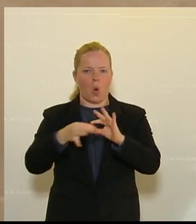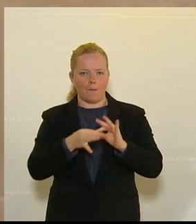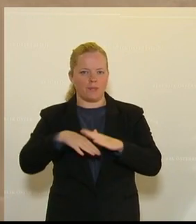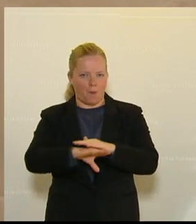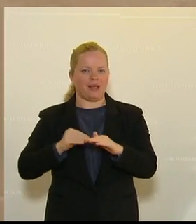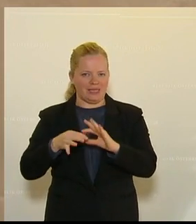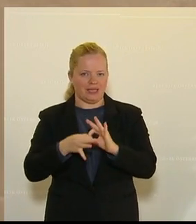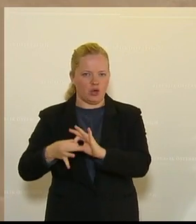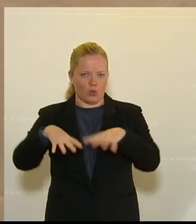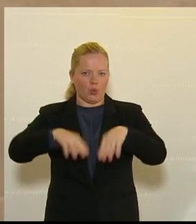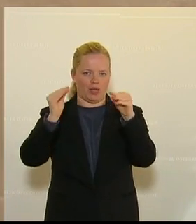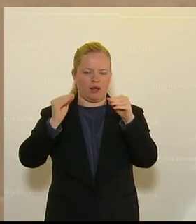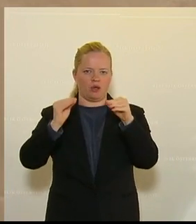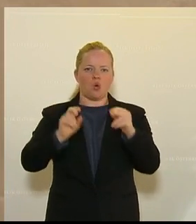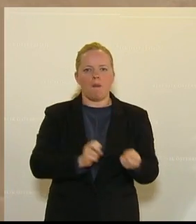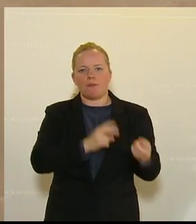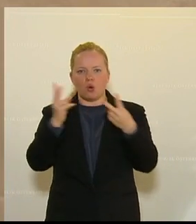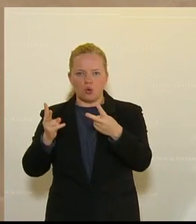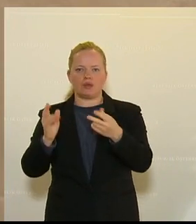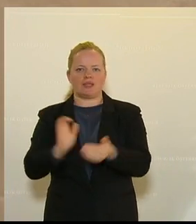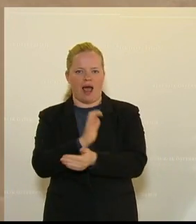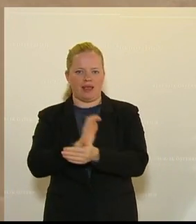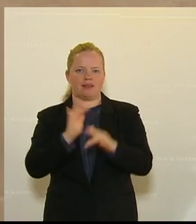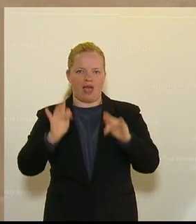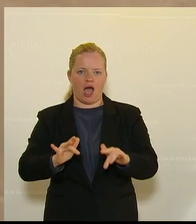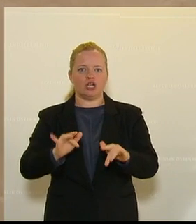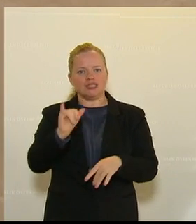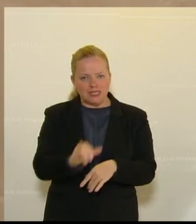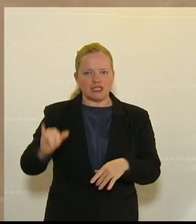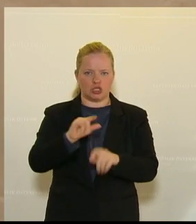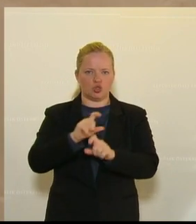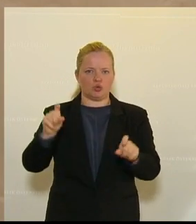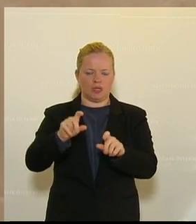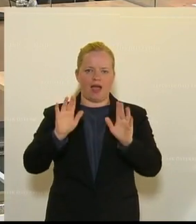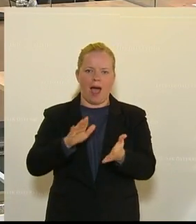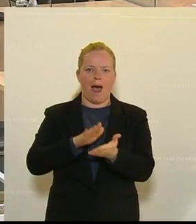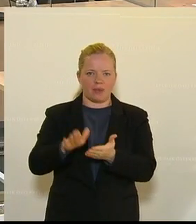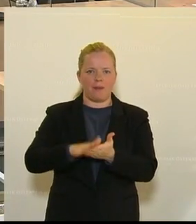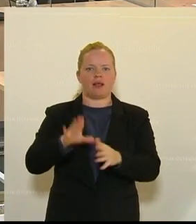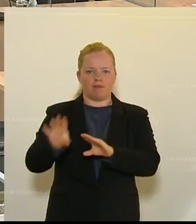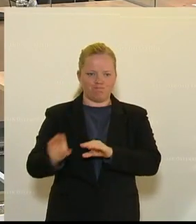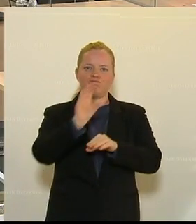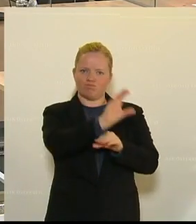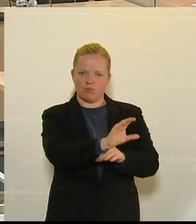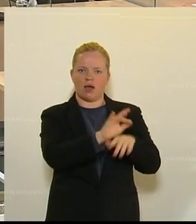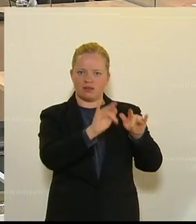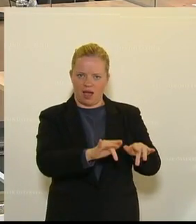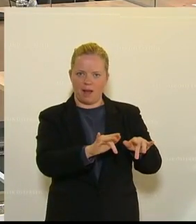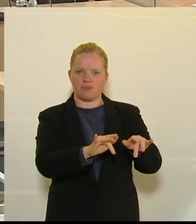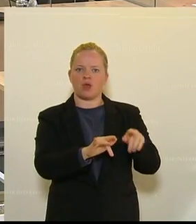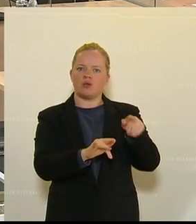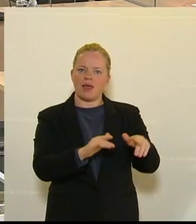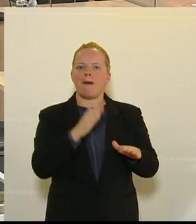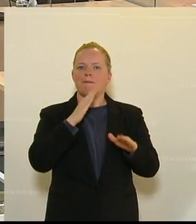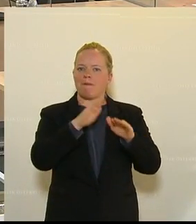Überbrückungsdarlehen, geschuldete Zinsen, Abgaben auslagern und wo dann diese